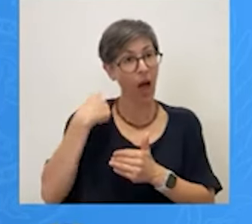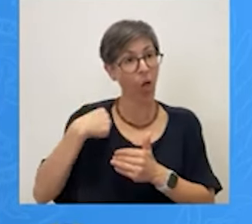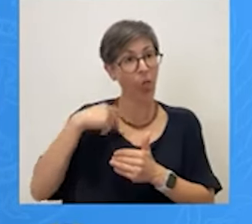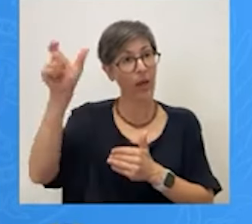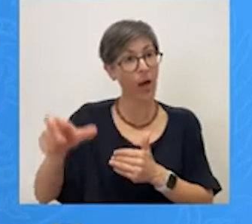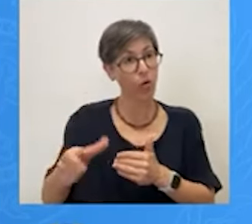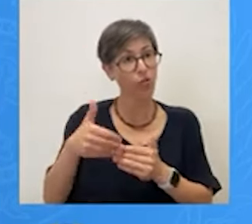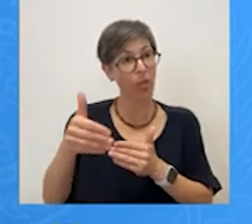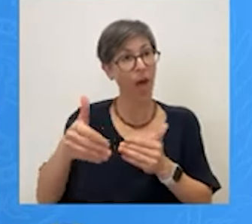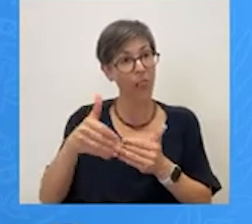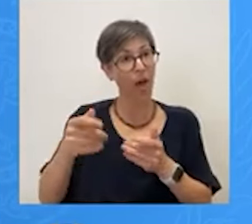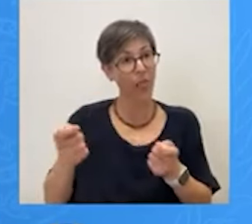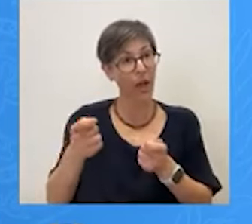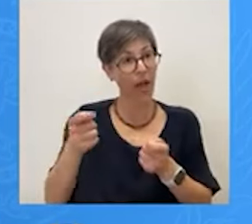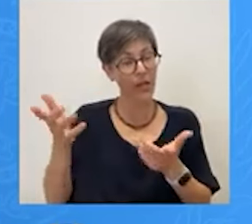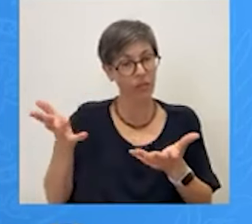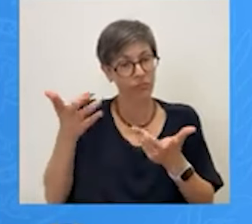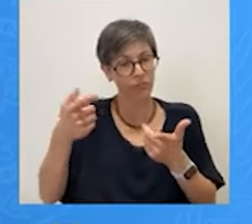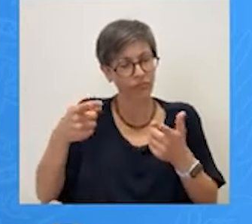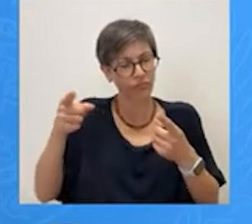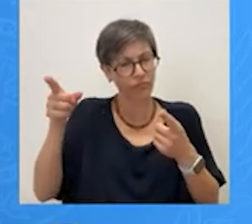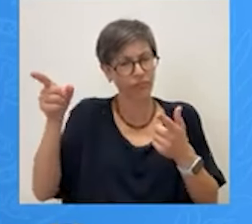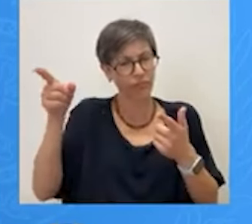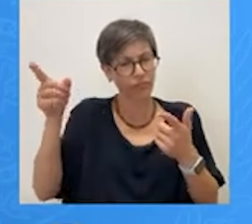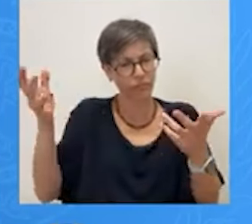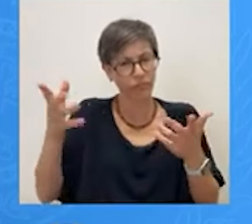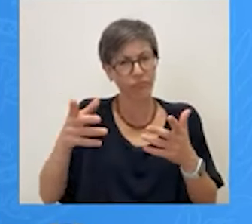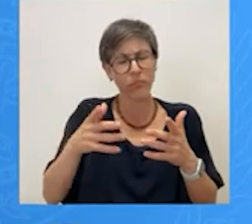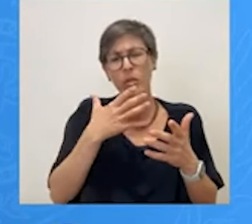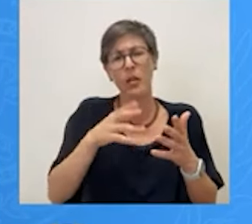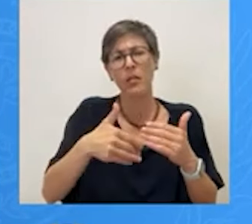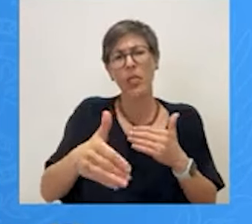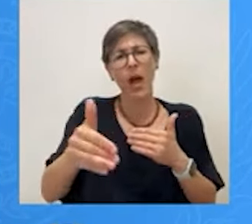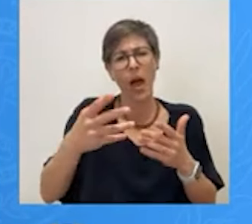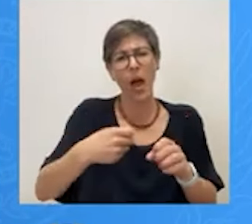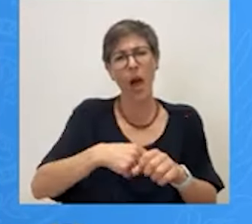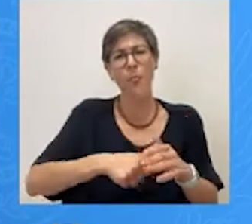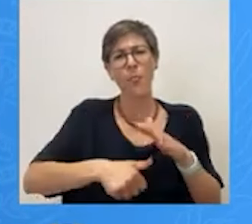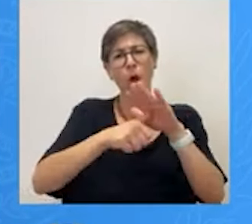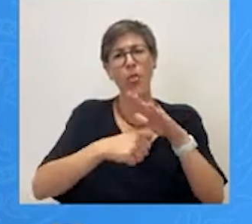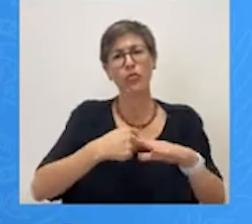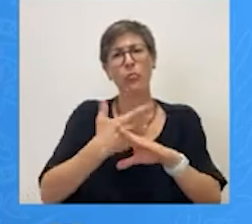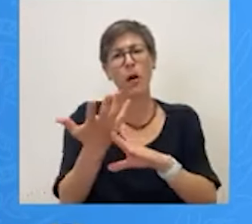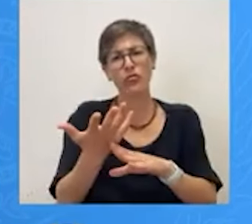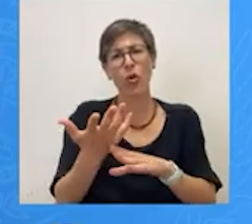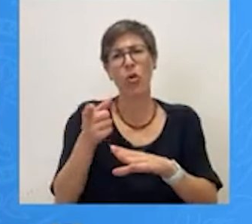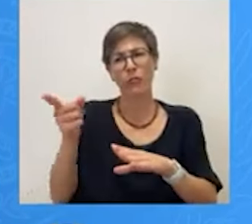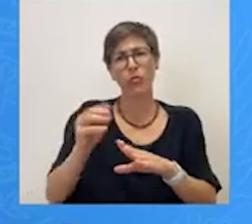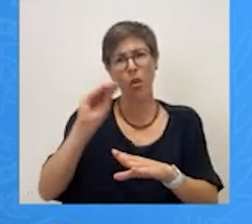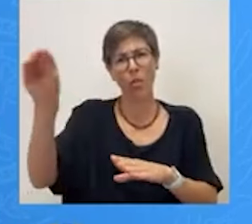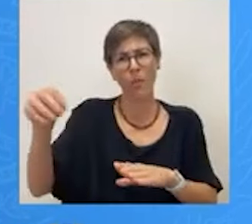εν δυνάμει Πρόεδρος στις εκλογές του Πασόκ, της προοδευτικής διακυβέρνησης κλπ. Να δίνονται